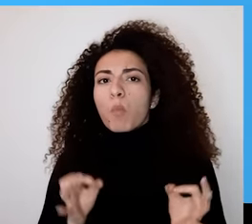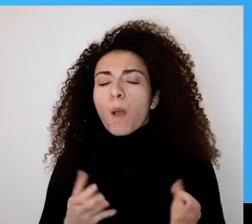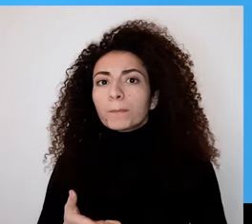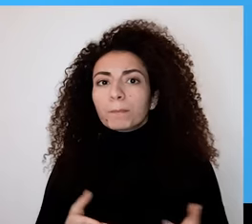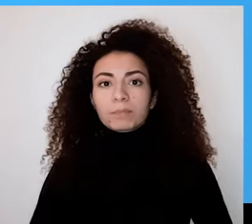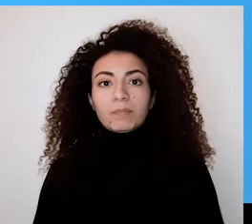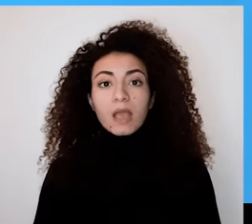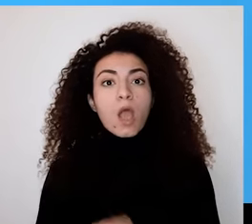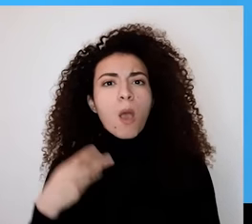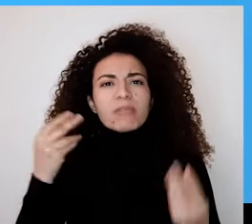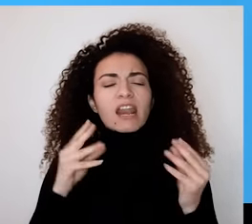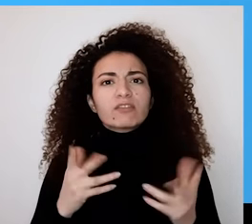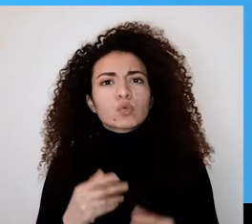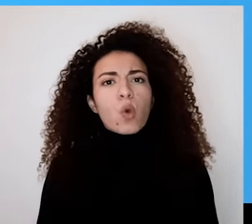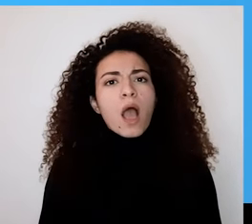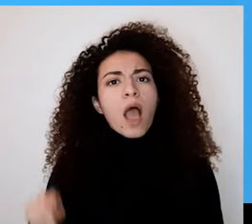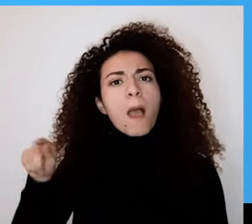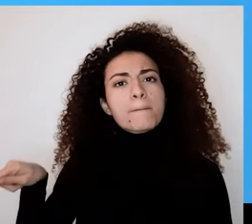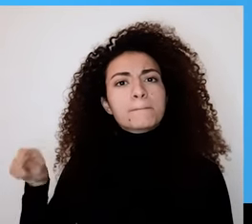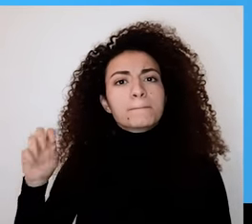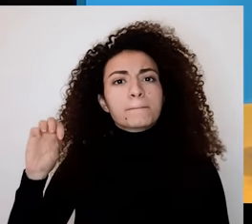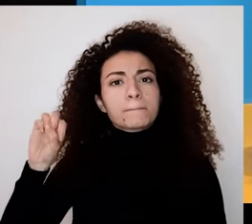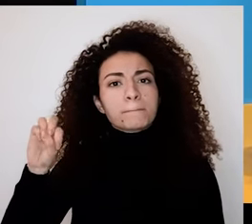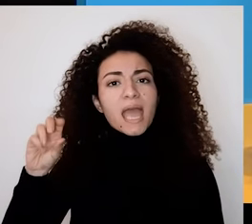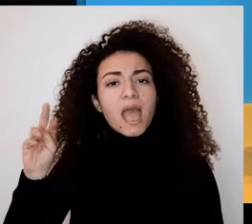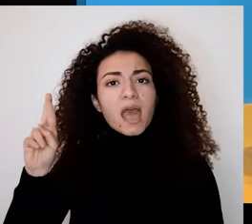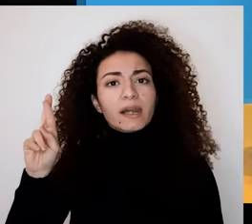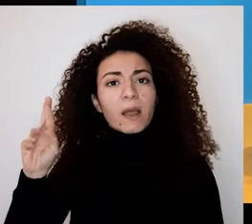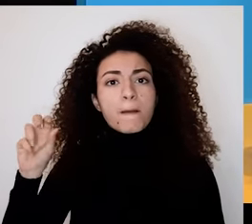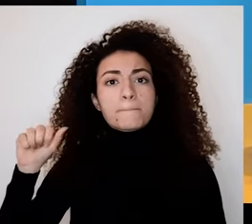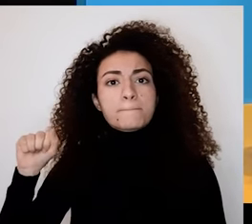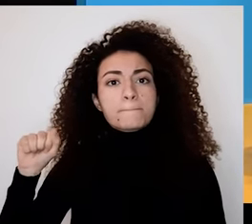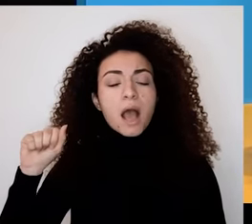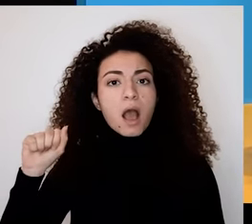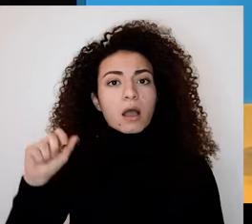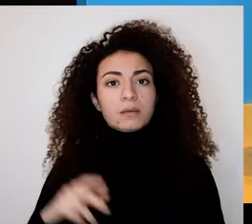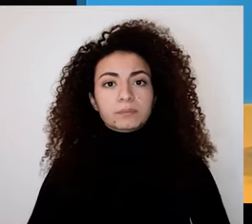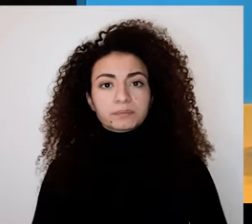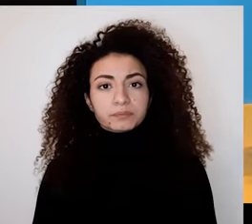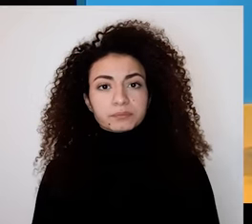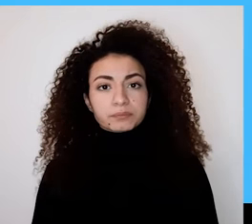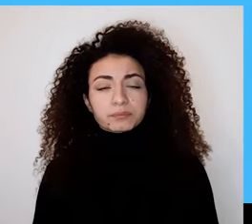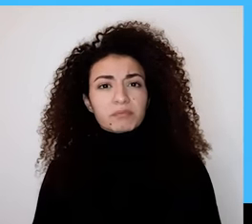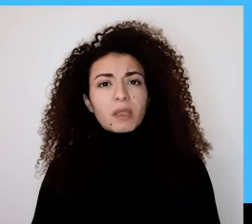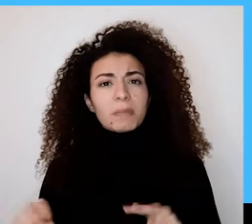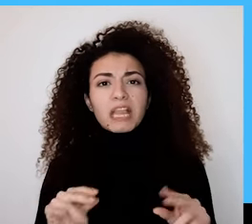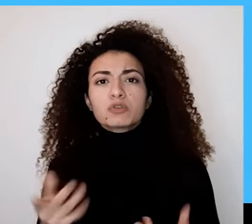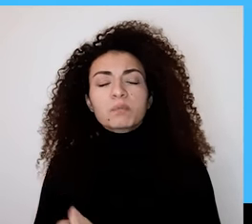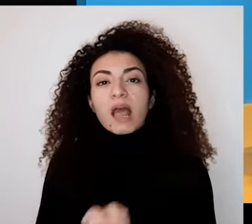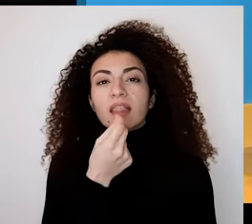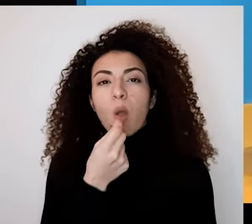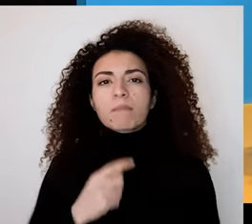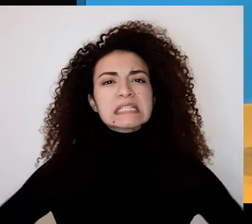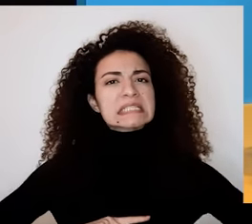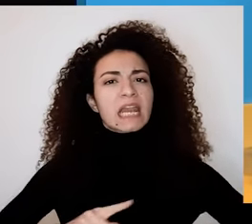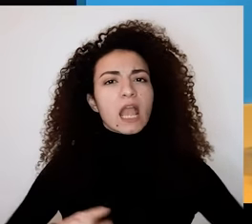وعلى مقولة المؤلفة سارا بون برانوك واللي رح تكون مثل حبة الدواء سريعة المفعول مشوارنا سوى